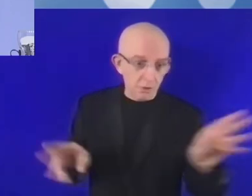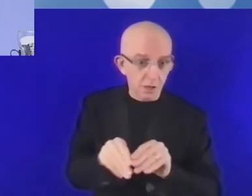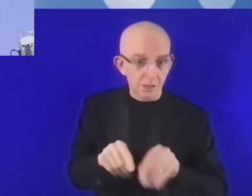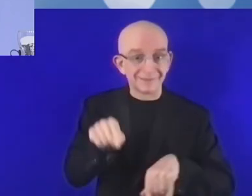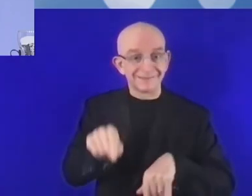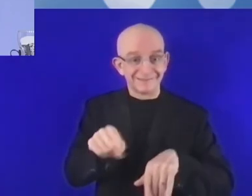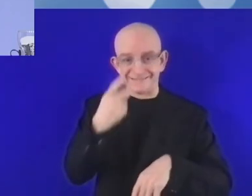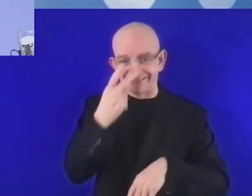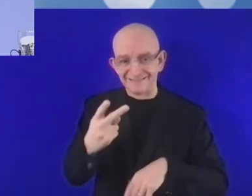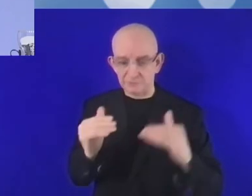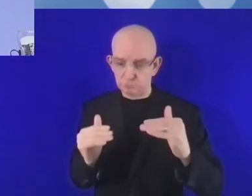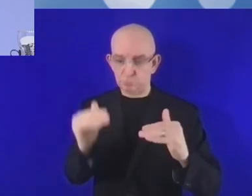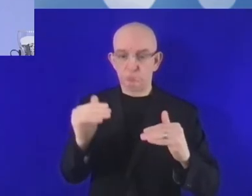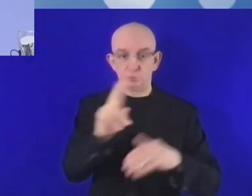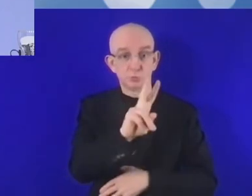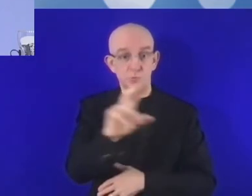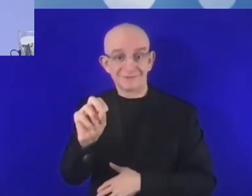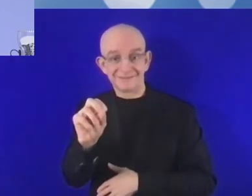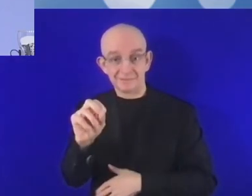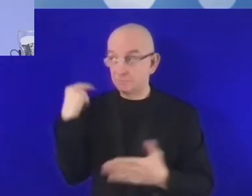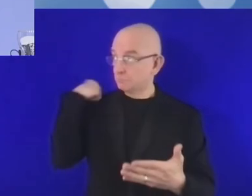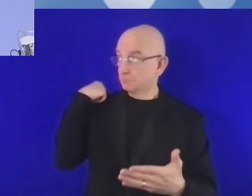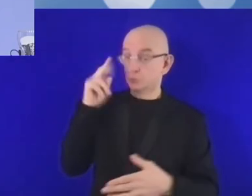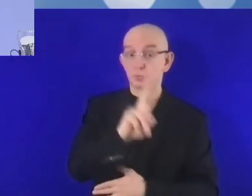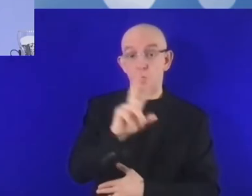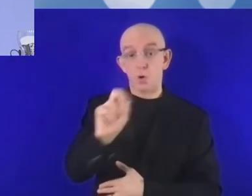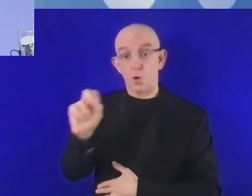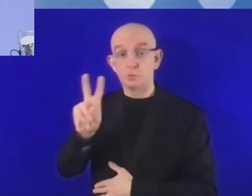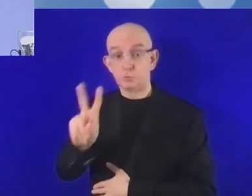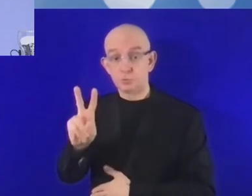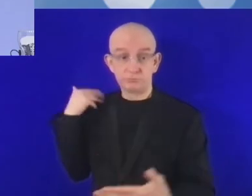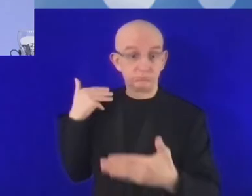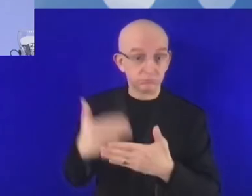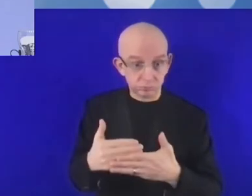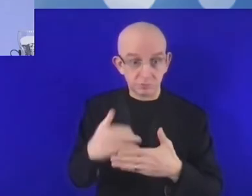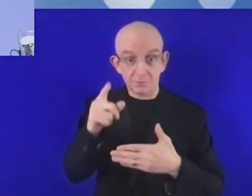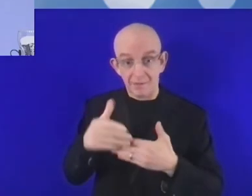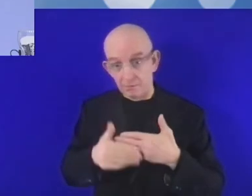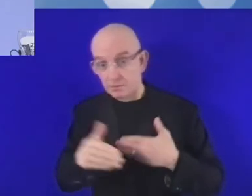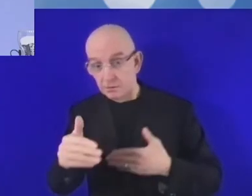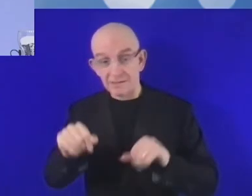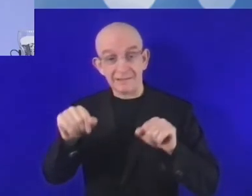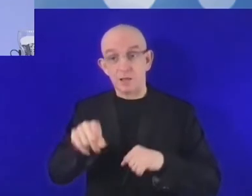wzrost. I mówi się o tym, że inwestycje tego typu mogą osiągnąć poziom